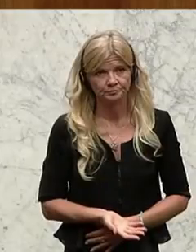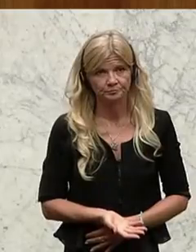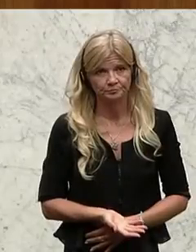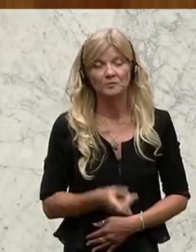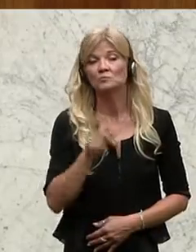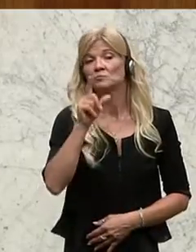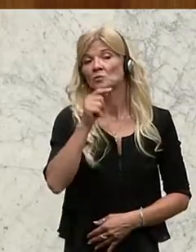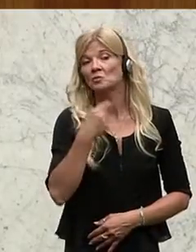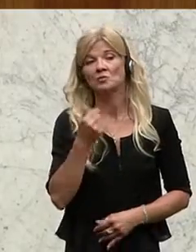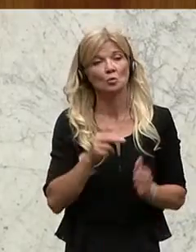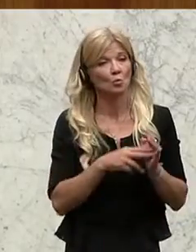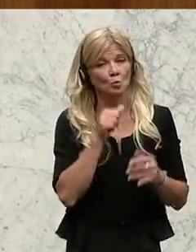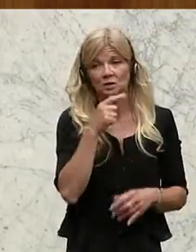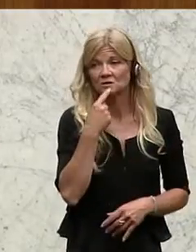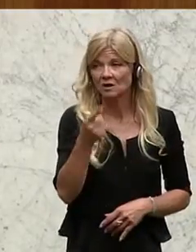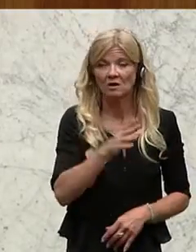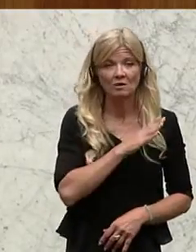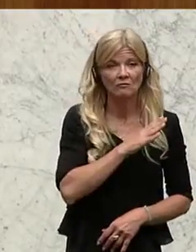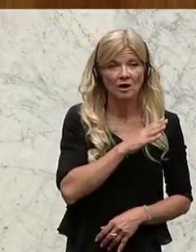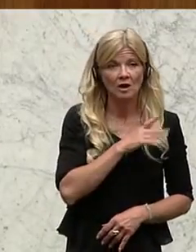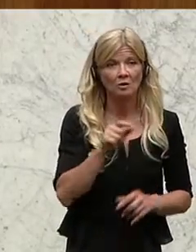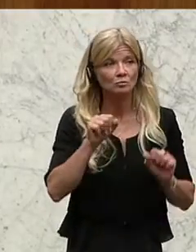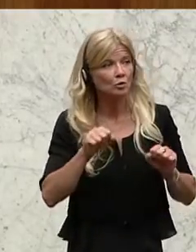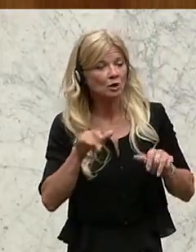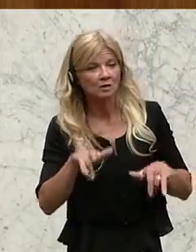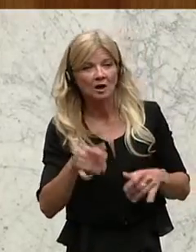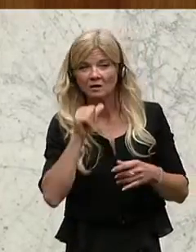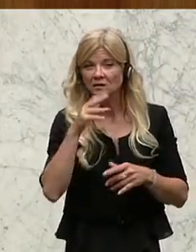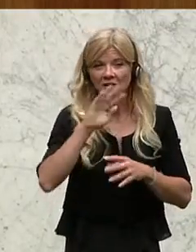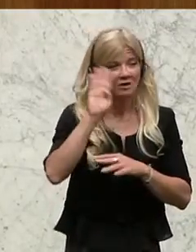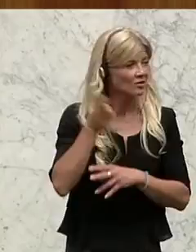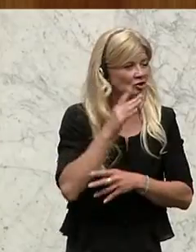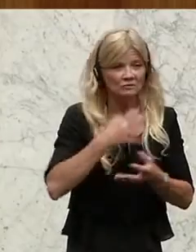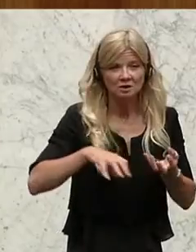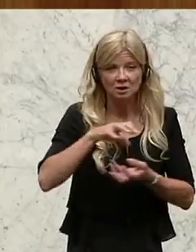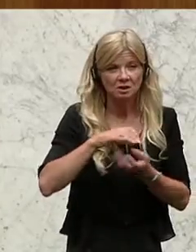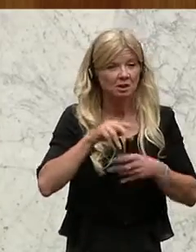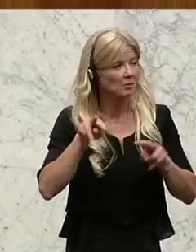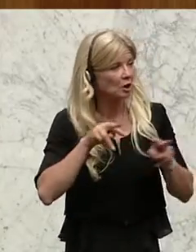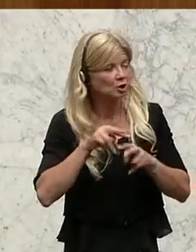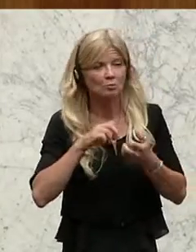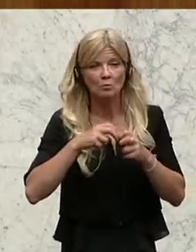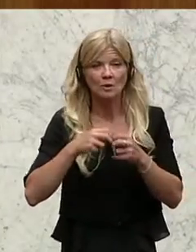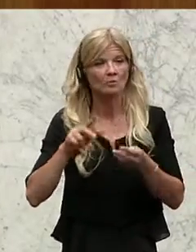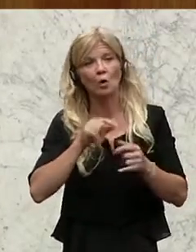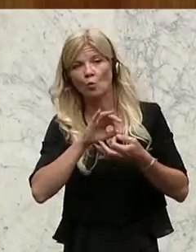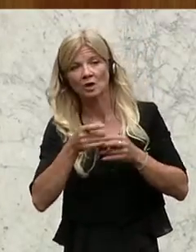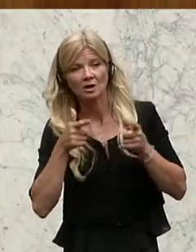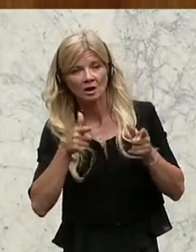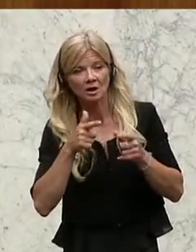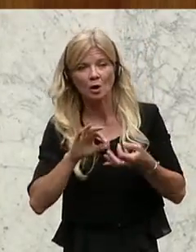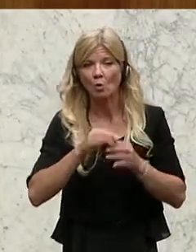nicht von Gefährdungspotenzialen mit Wirtschaftskrise, Managementproblemen, kriegerischen Auseinandersetzungen,